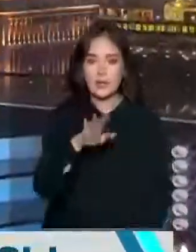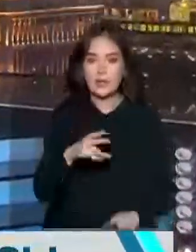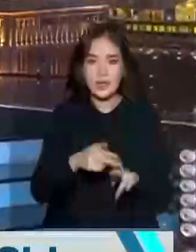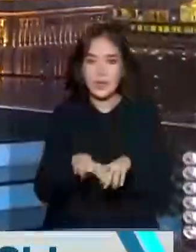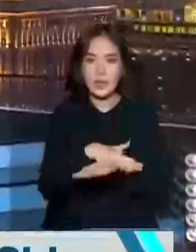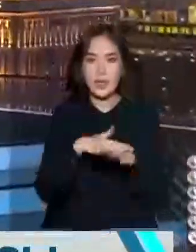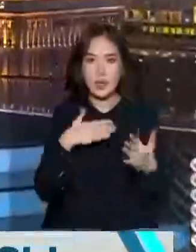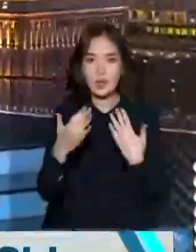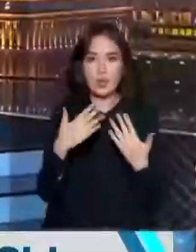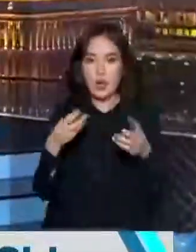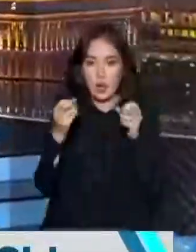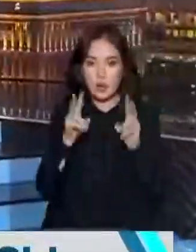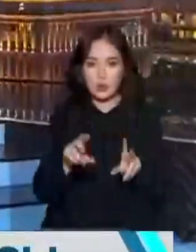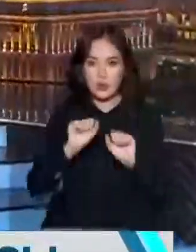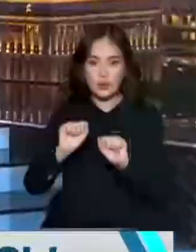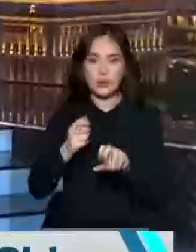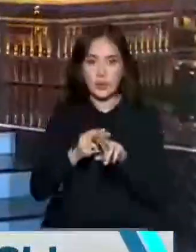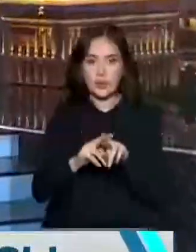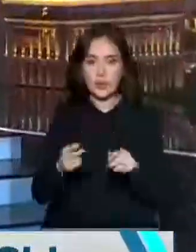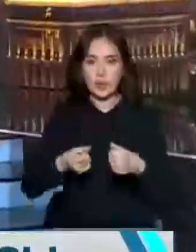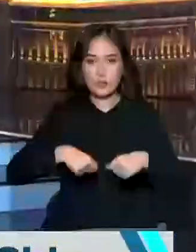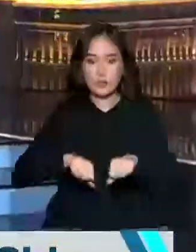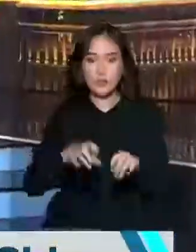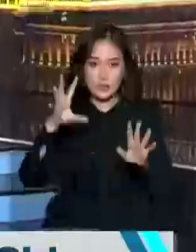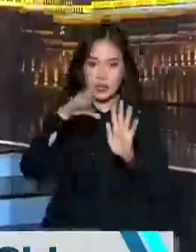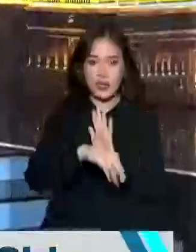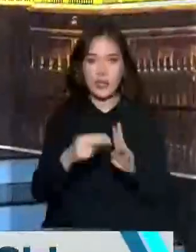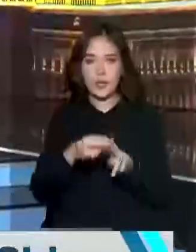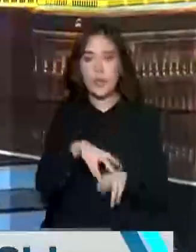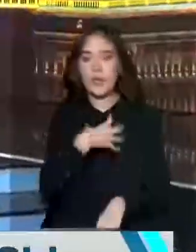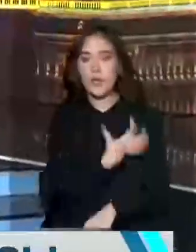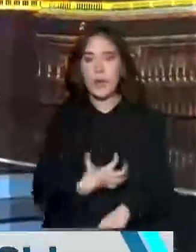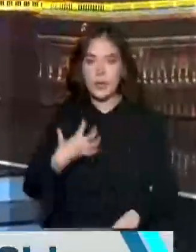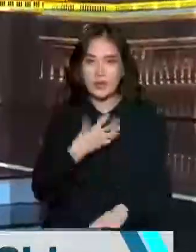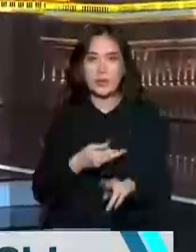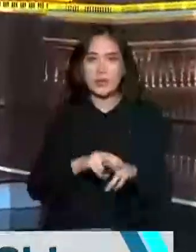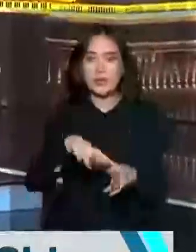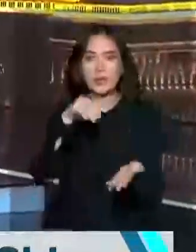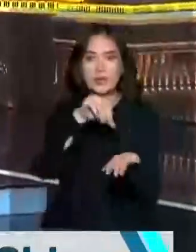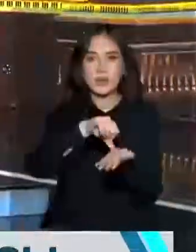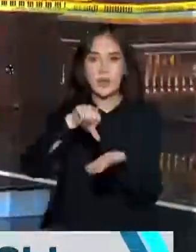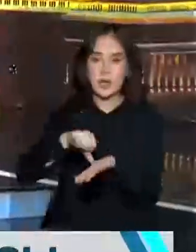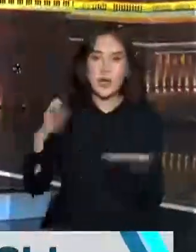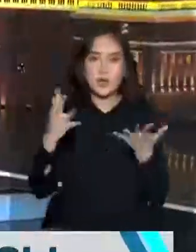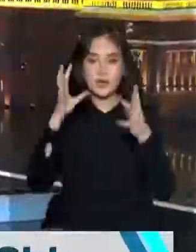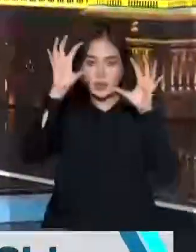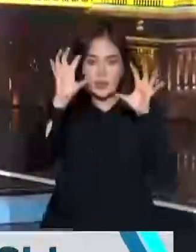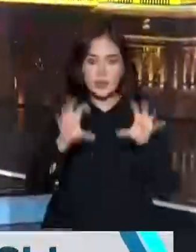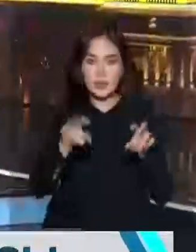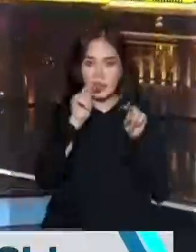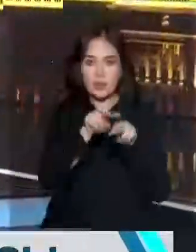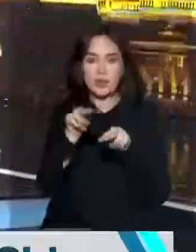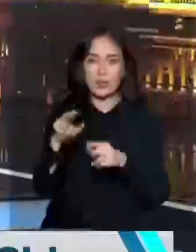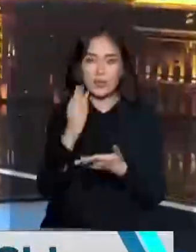Құрған ғауапсіздік комитеті мү PJtінінде екен сізге Осы бір өте маңызды салада қазір қандай заңдар қарастырыл жатыр.